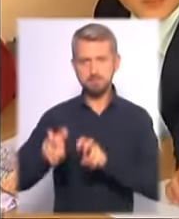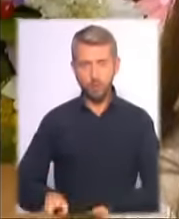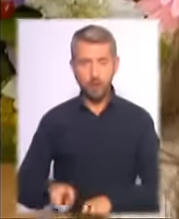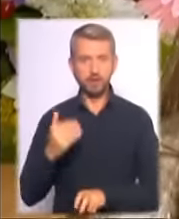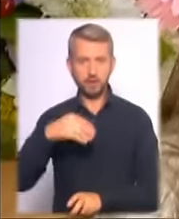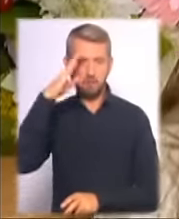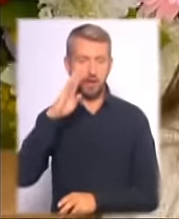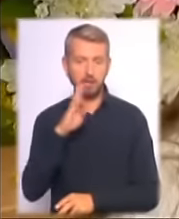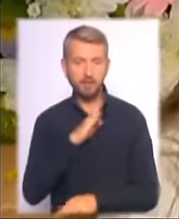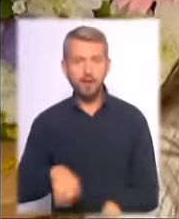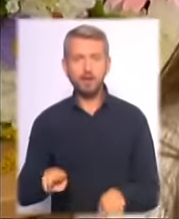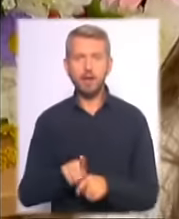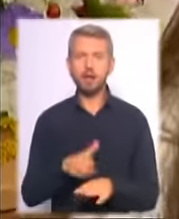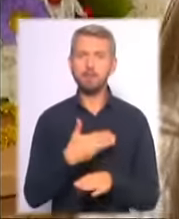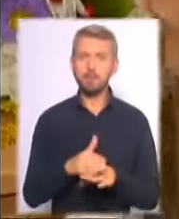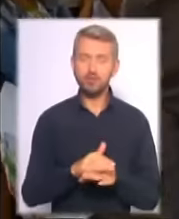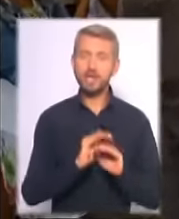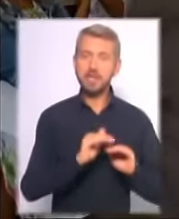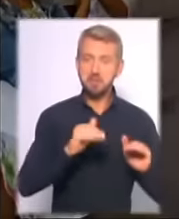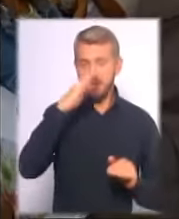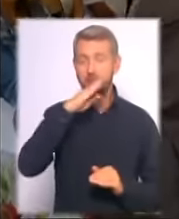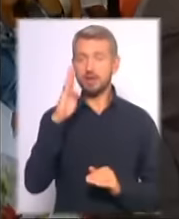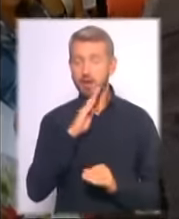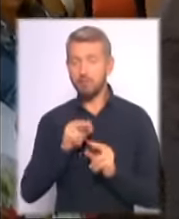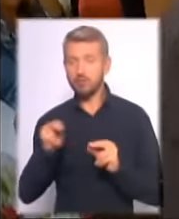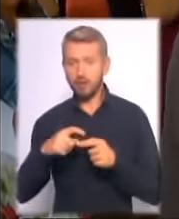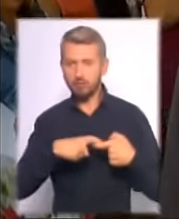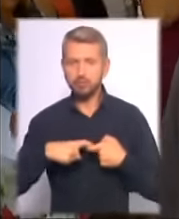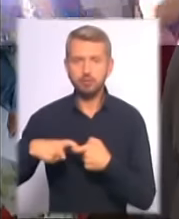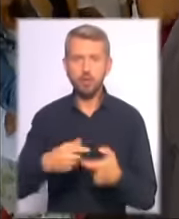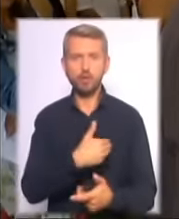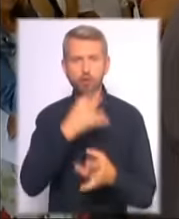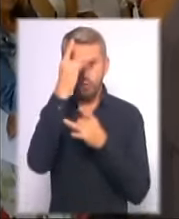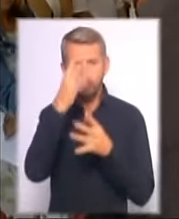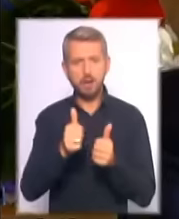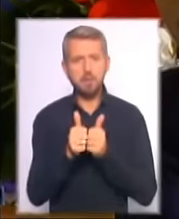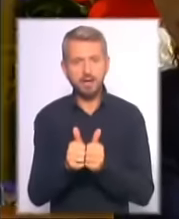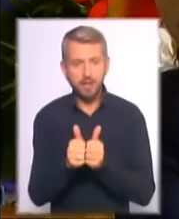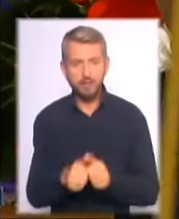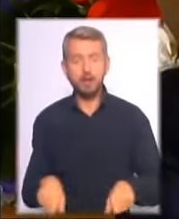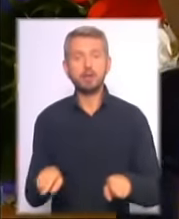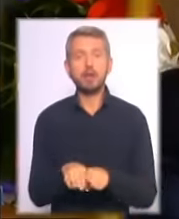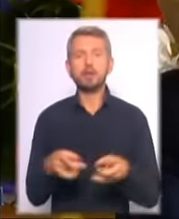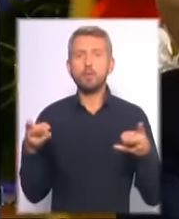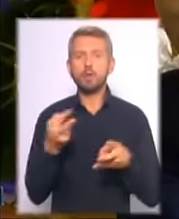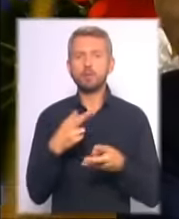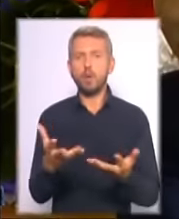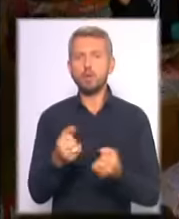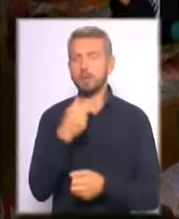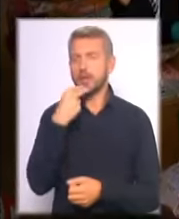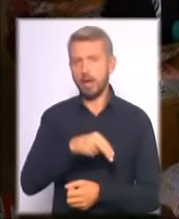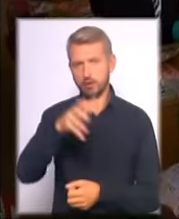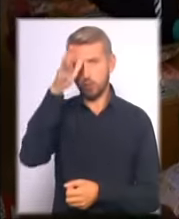Таким чином, між ними, вчителями та дітьми хочуть сформувати культуру партнерства, так необхідно для отримання якісної освіти.